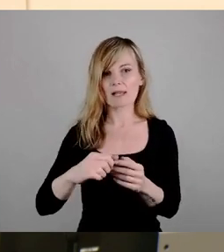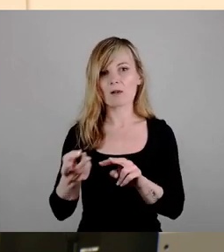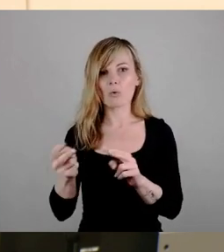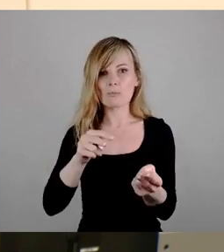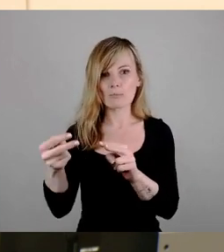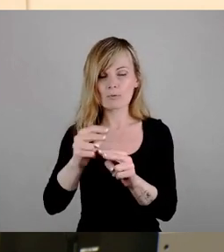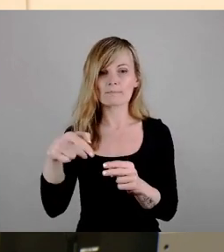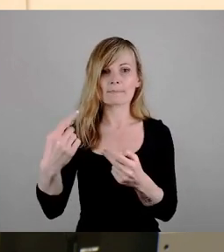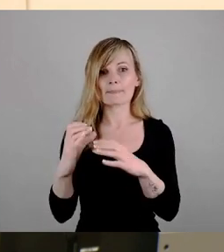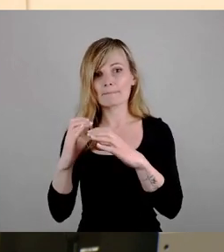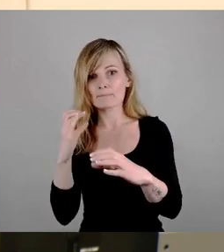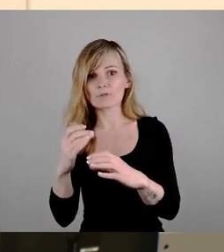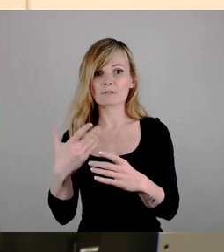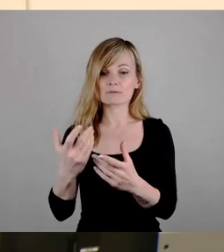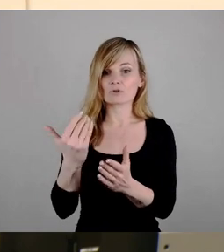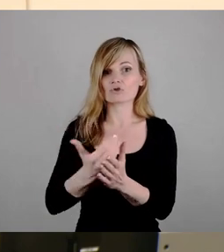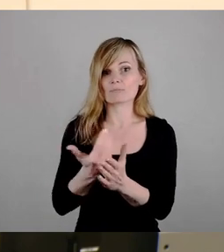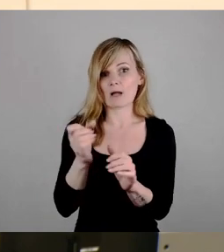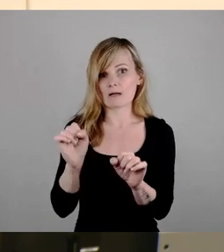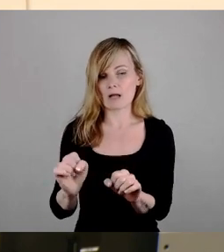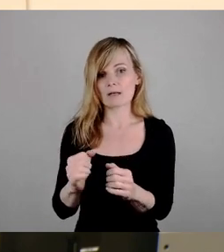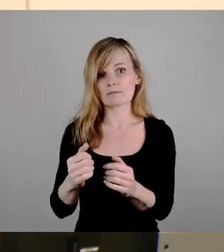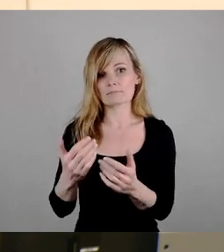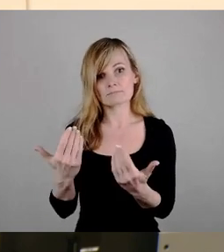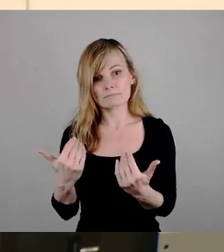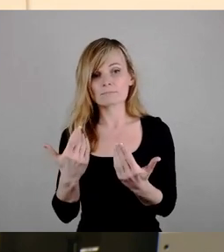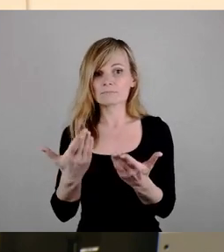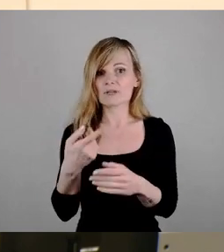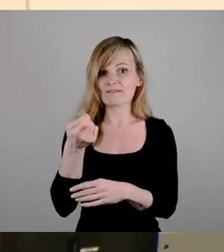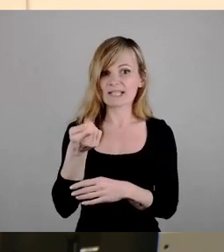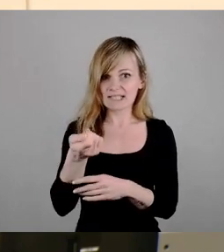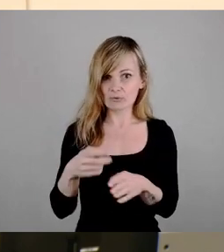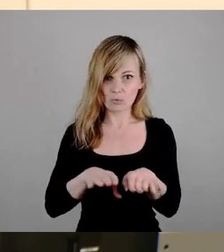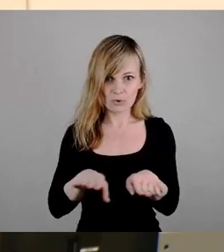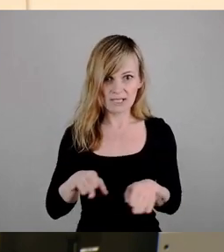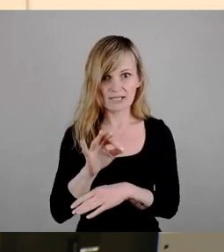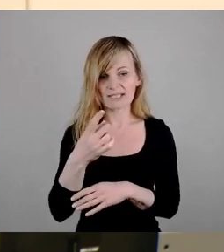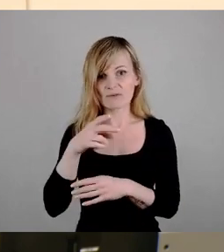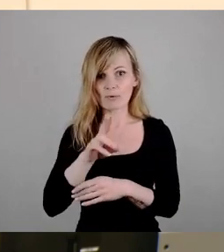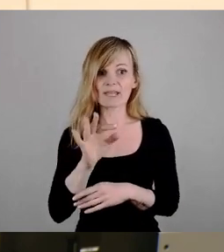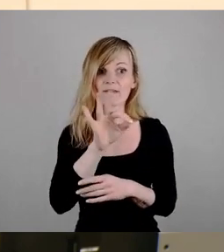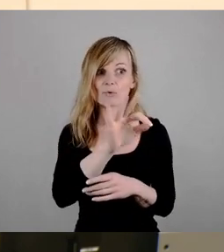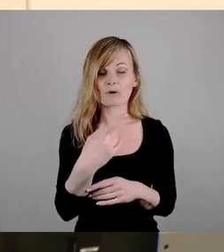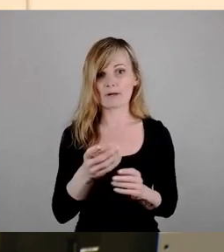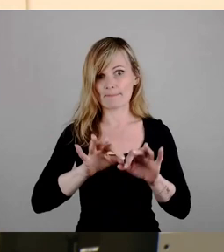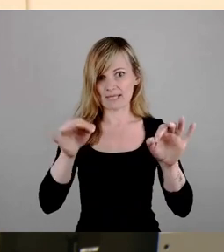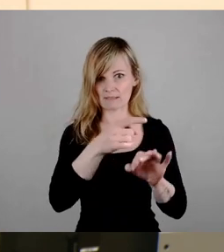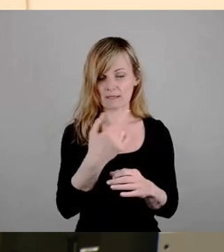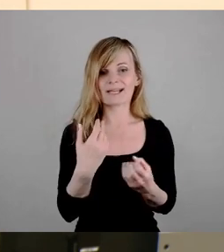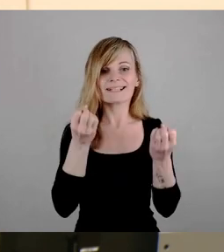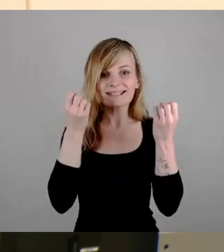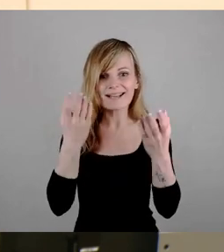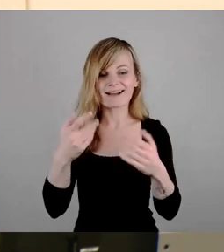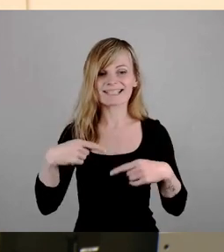Busse eingespart werden können, was natürlich dann auch die Finanzierungsgrundlage der DVB verbessert. Wenn sich dann natürlich Fahrzeiten im